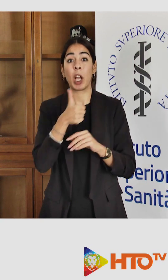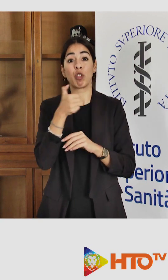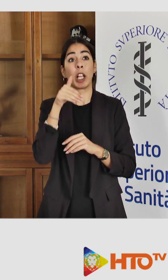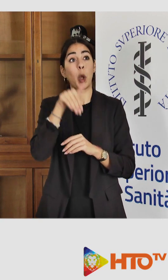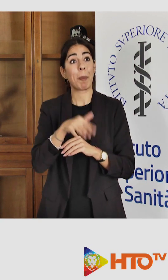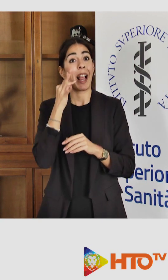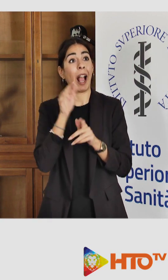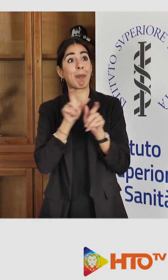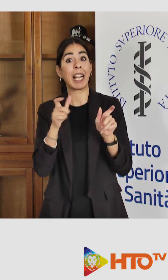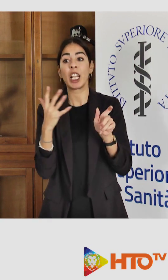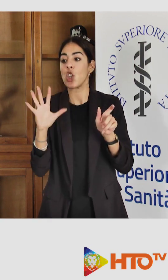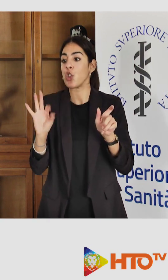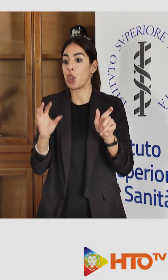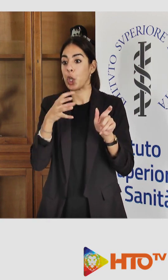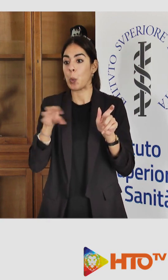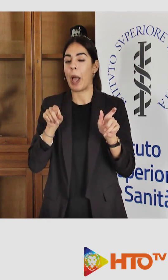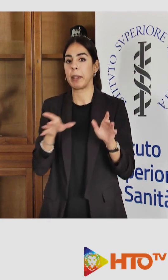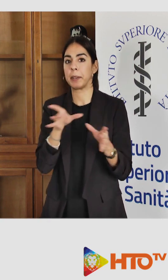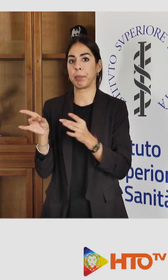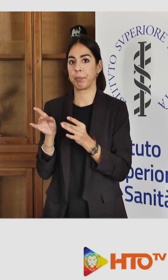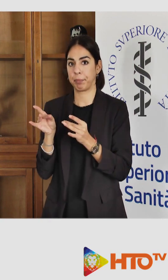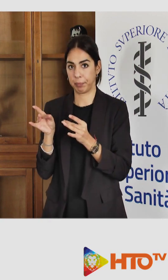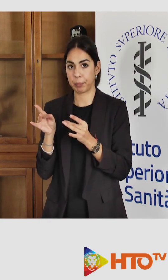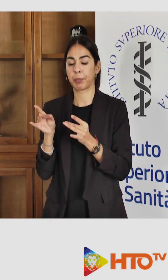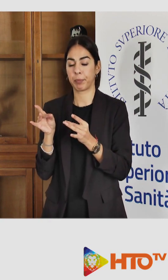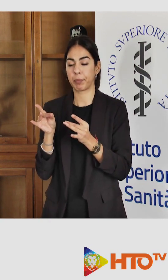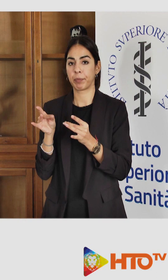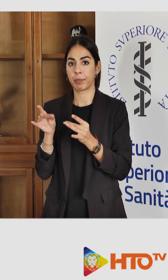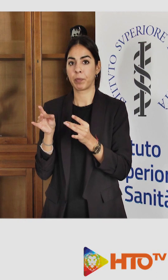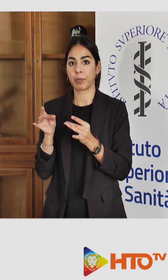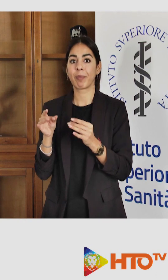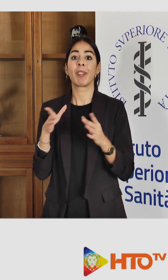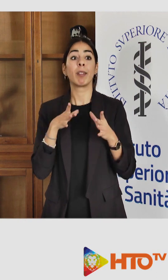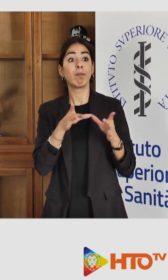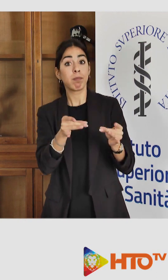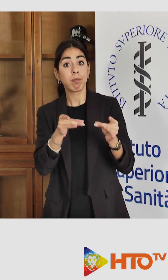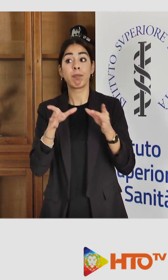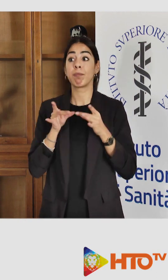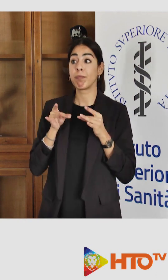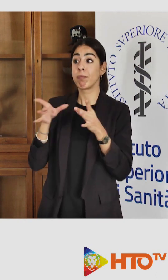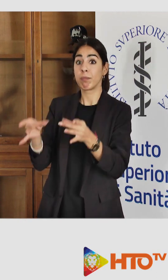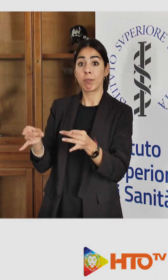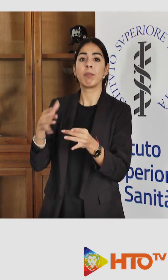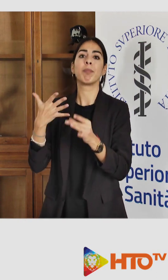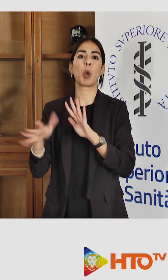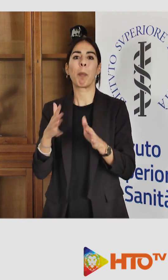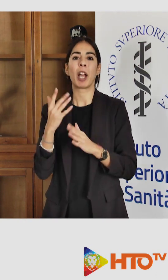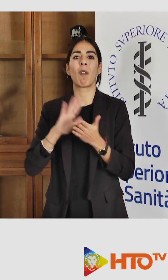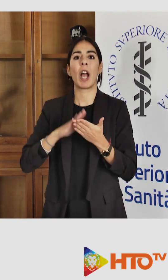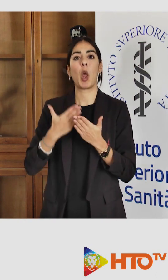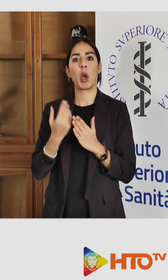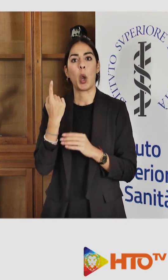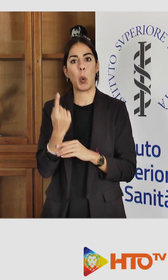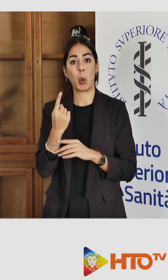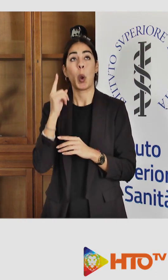abitanti, anche se ancora non l'ha superata. La trasmissibilità è intorno al valore di 1, ma nei valori proiettati e in